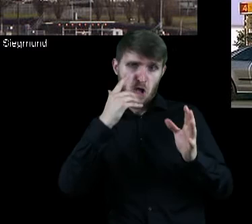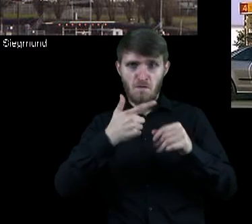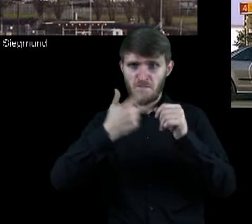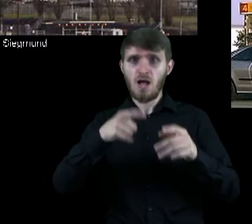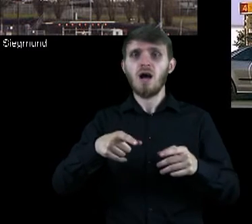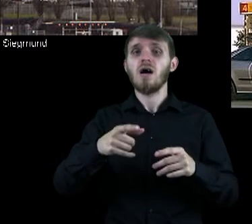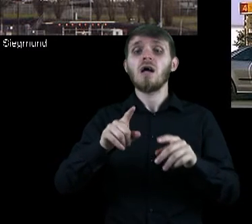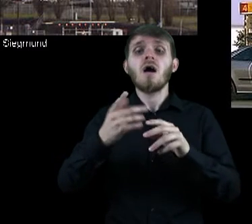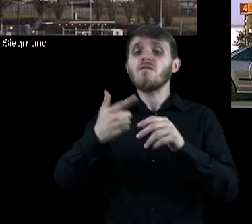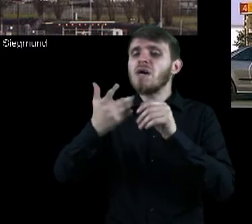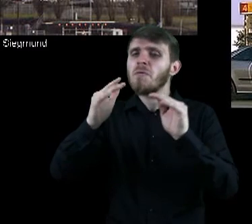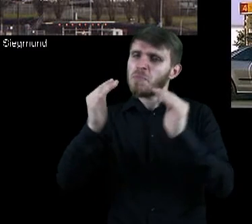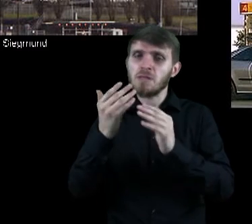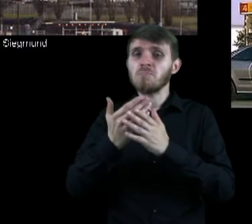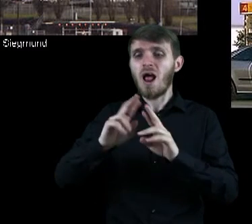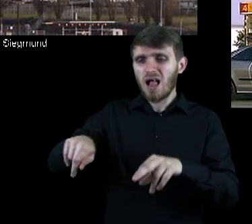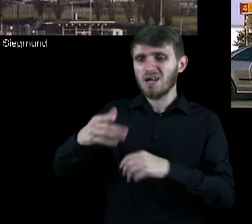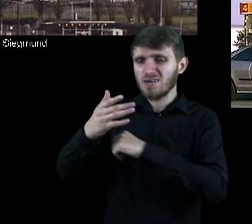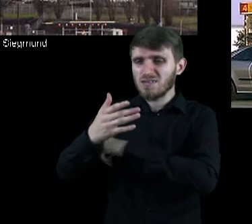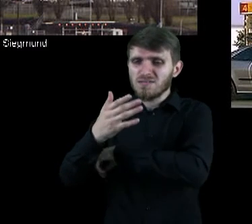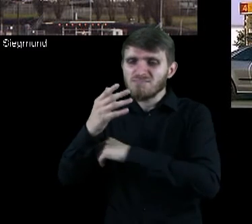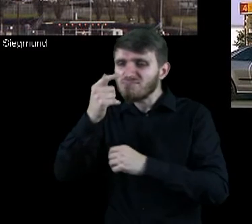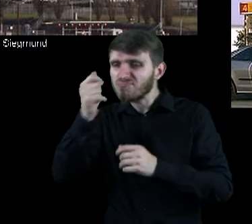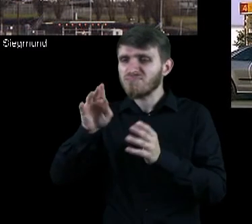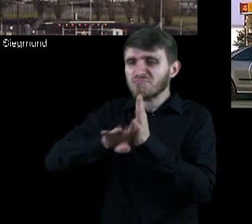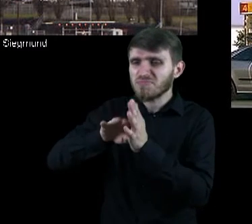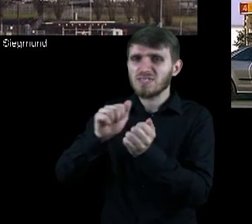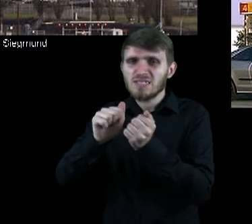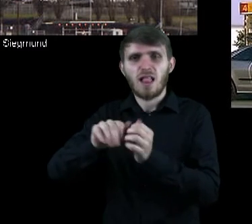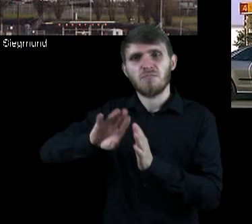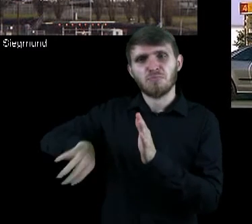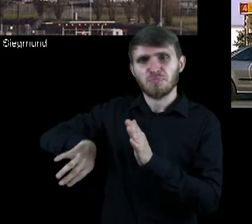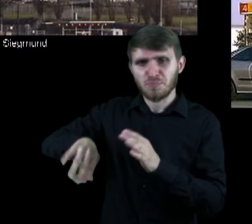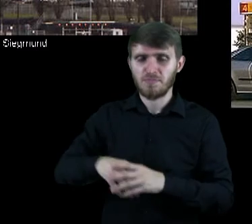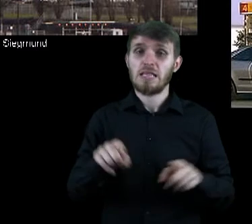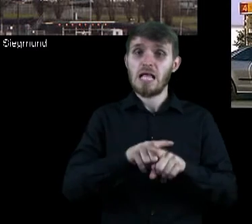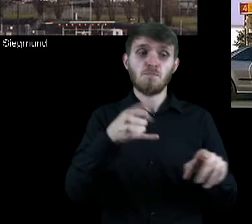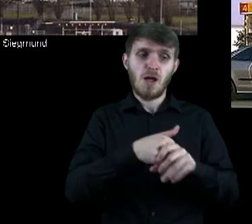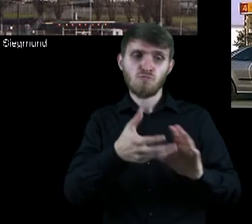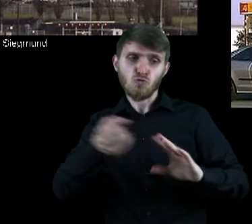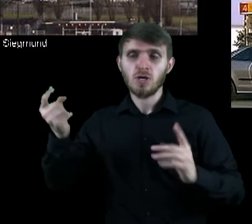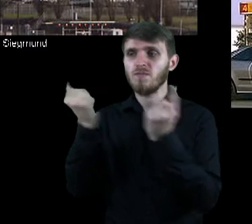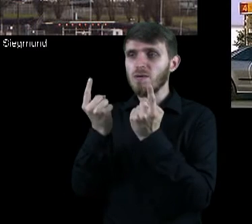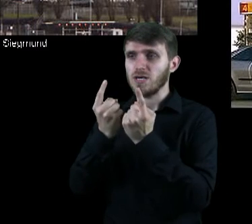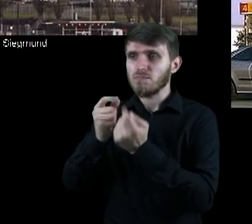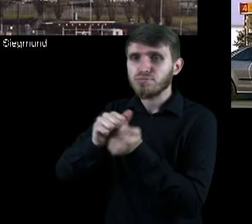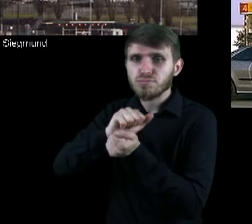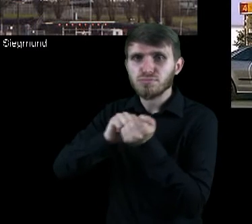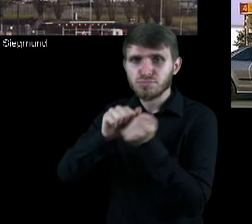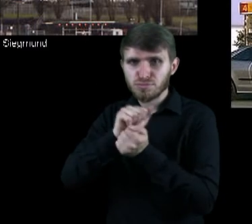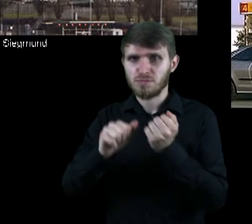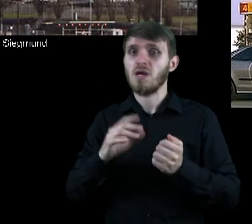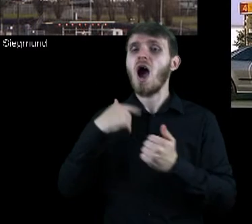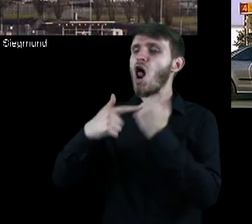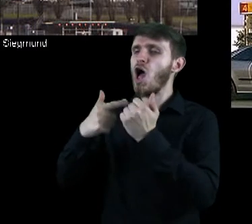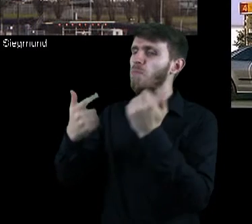Właściwie mniej niż 22 galony, bo to w części odpady, no i nieco paliwa napędza sam proces. Nie będę pisał tej